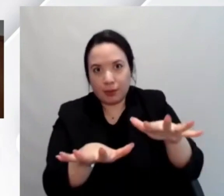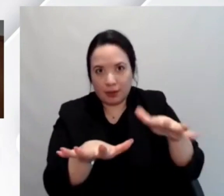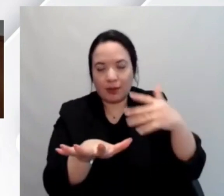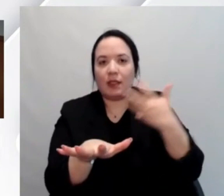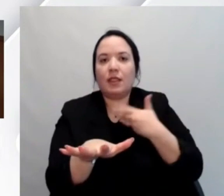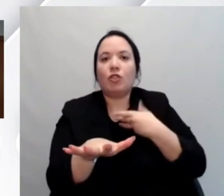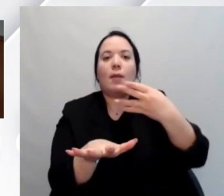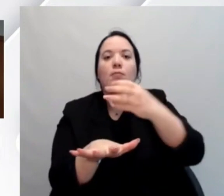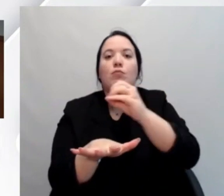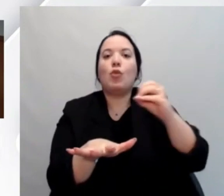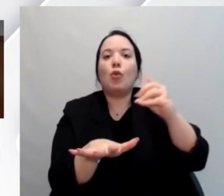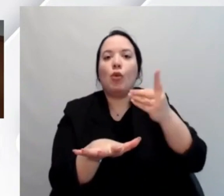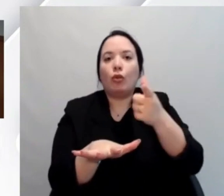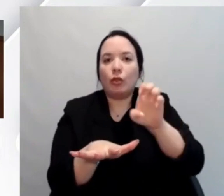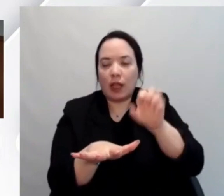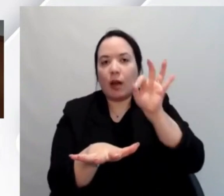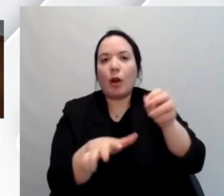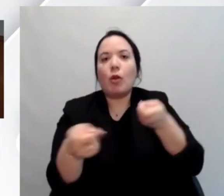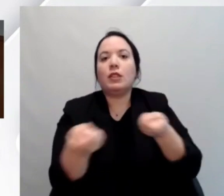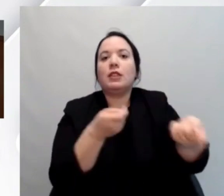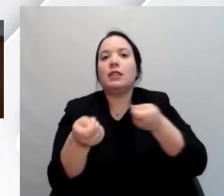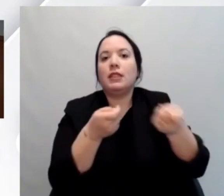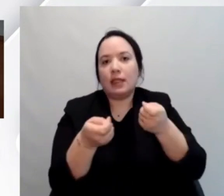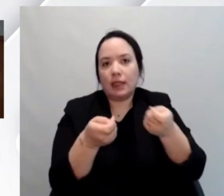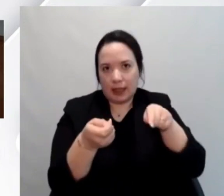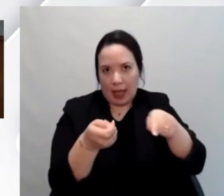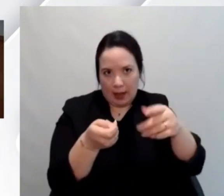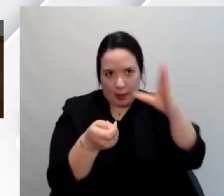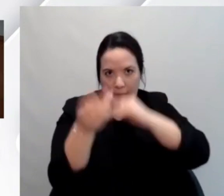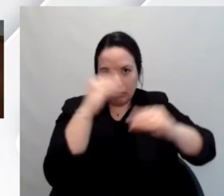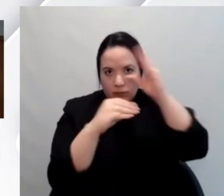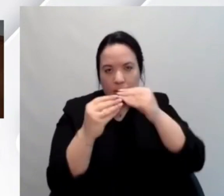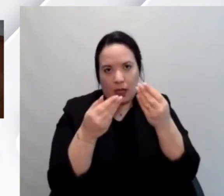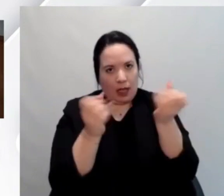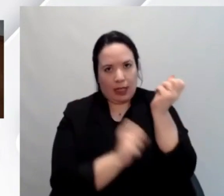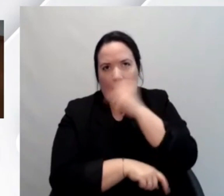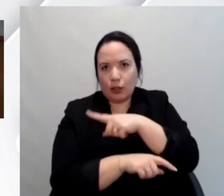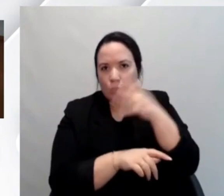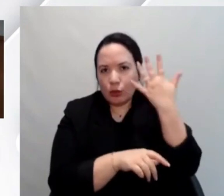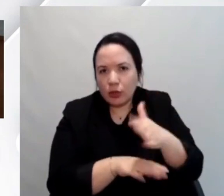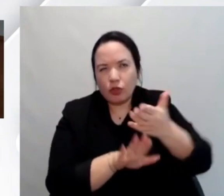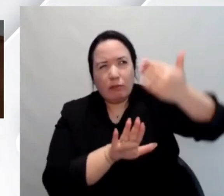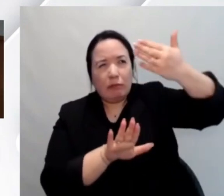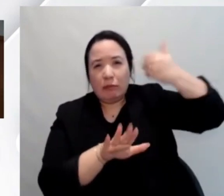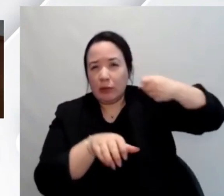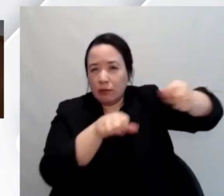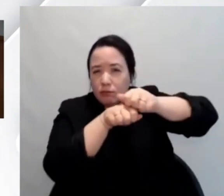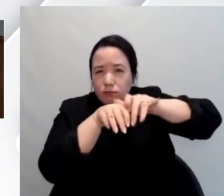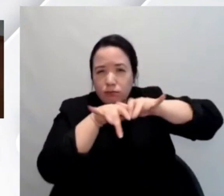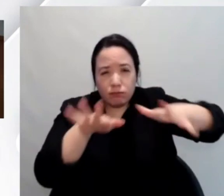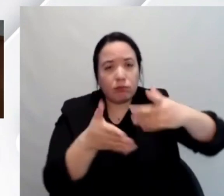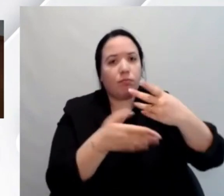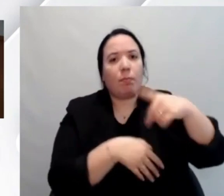un learning management system open source, già all'epoca molto diffuso sia nella pubblica